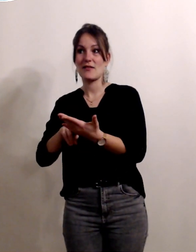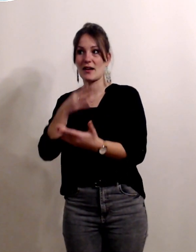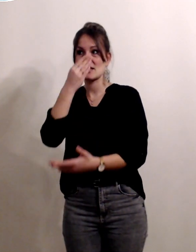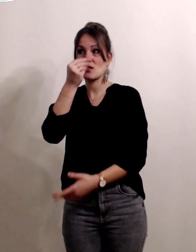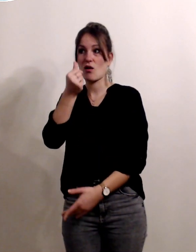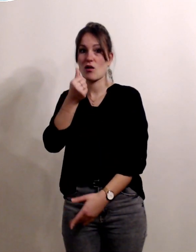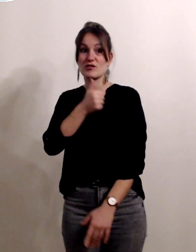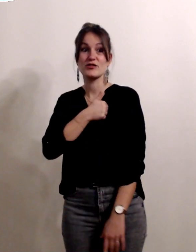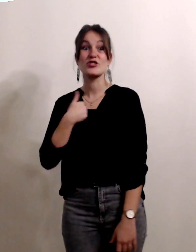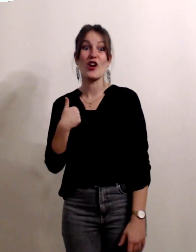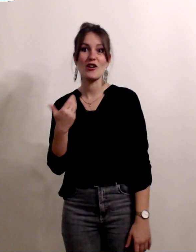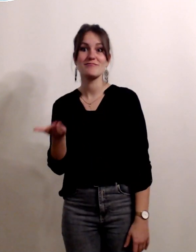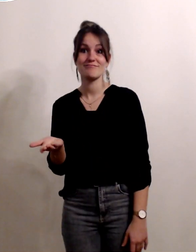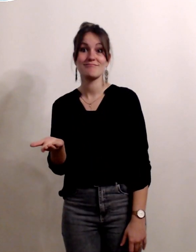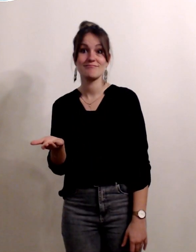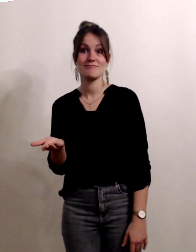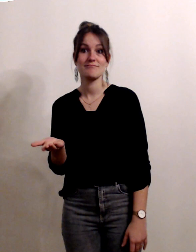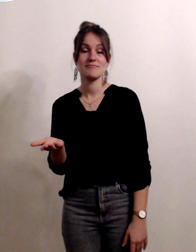réalité